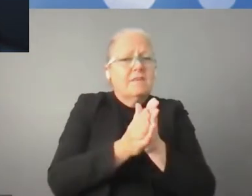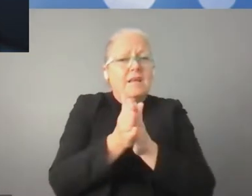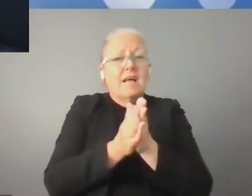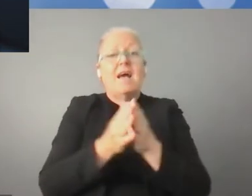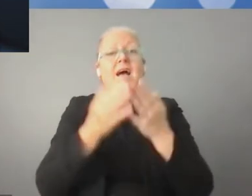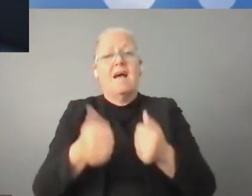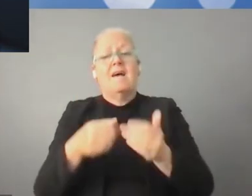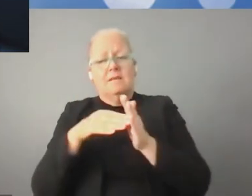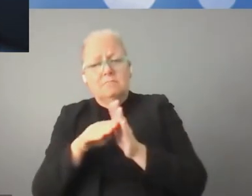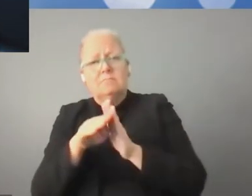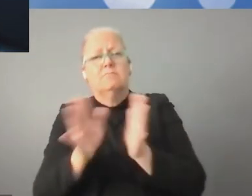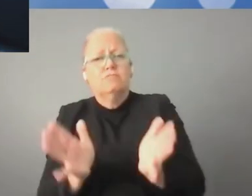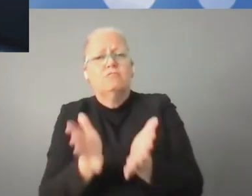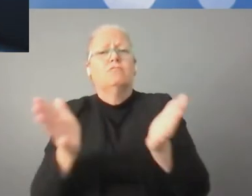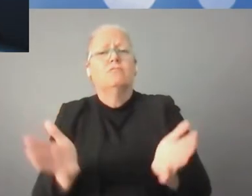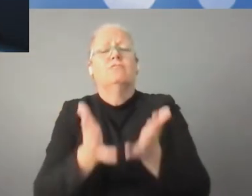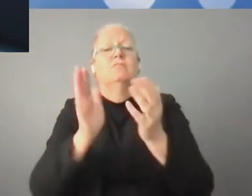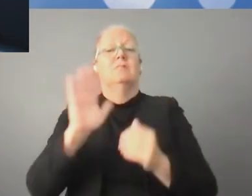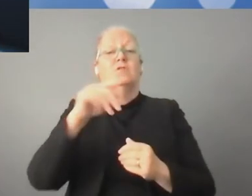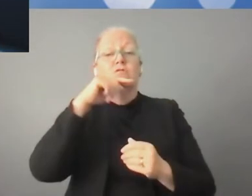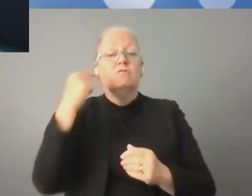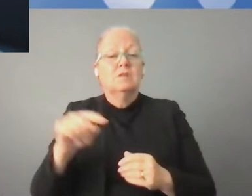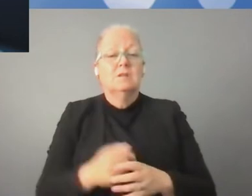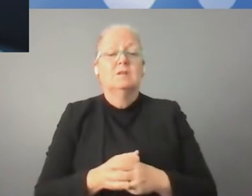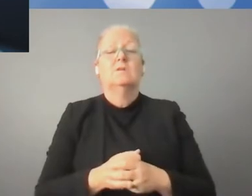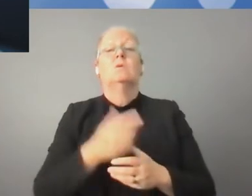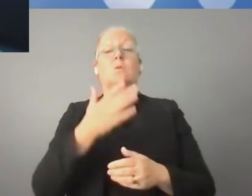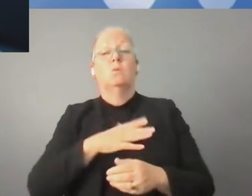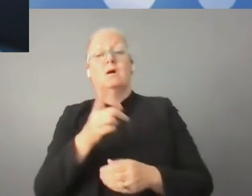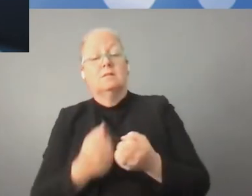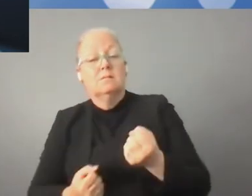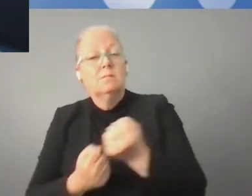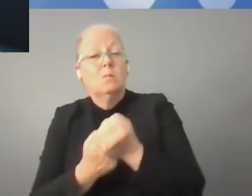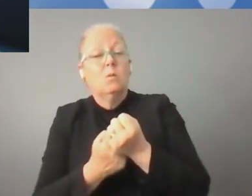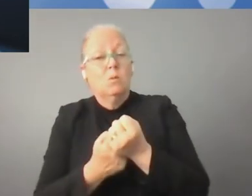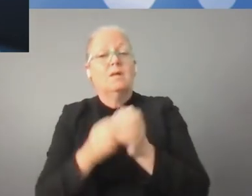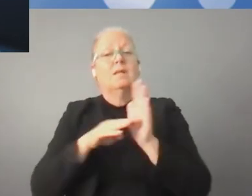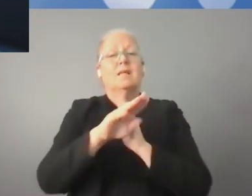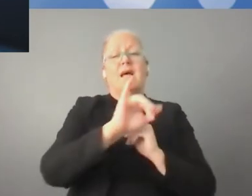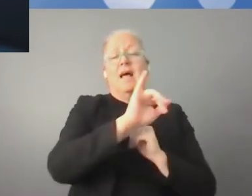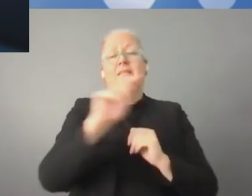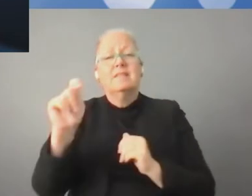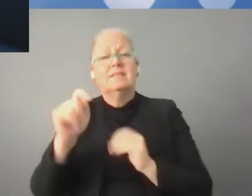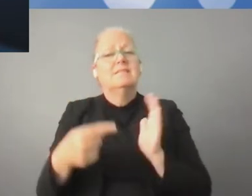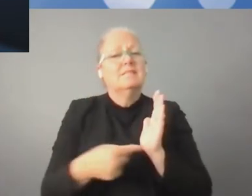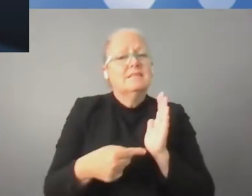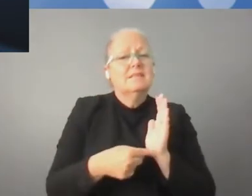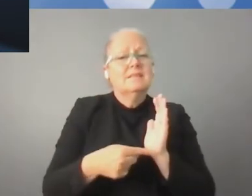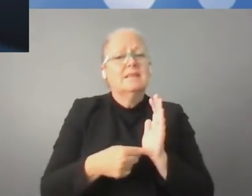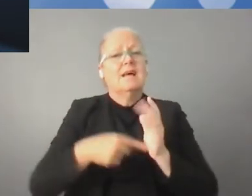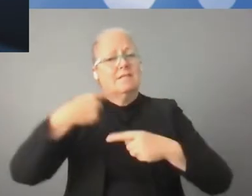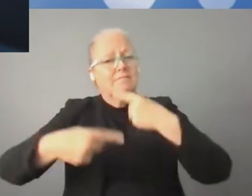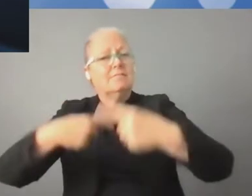i w ostatnich latach wzrósł o około 20%. Można powiedzieć, że